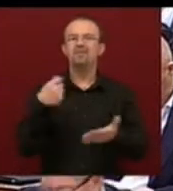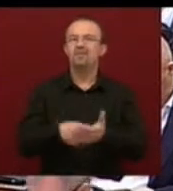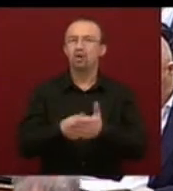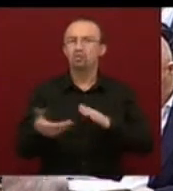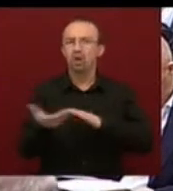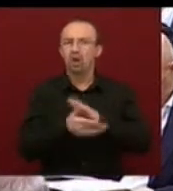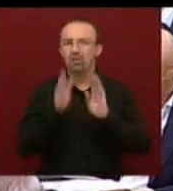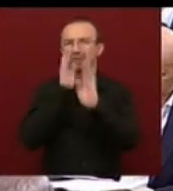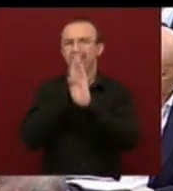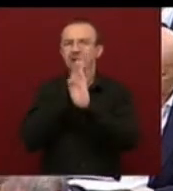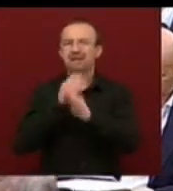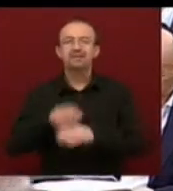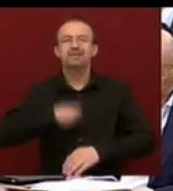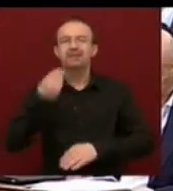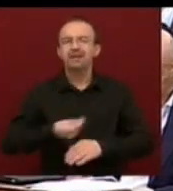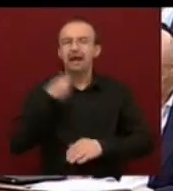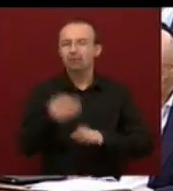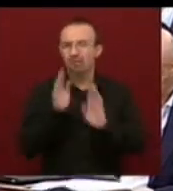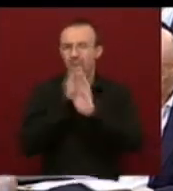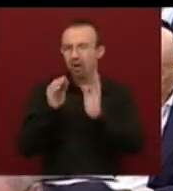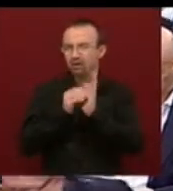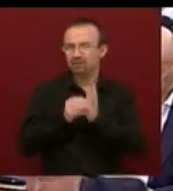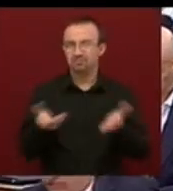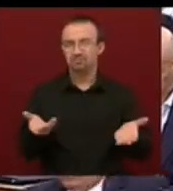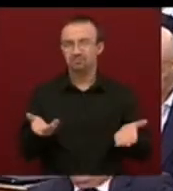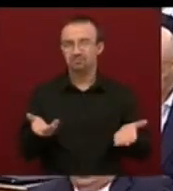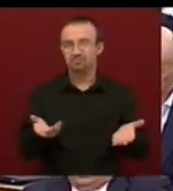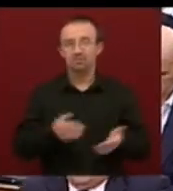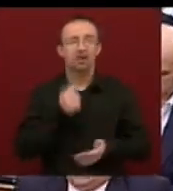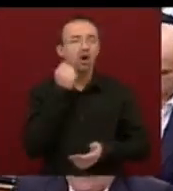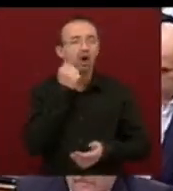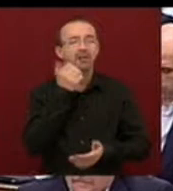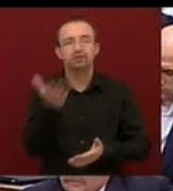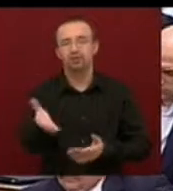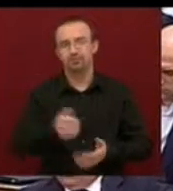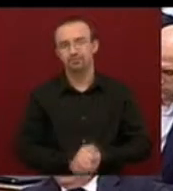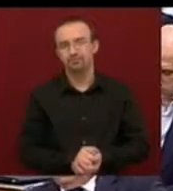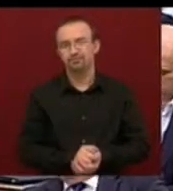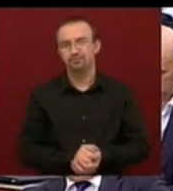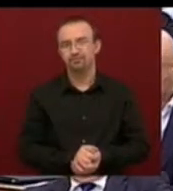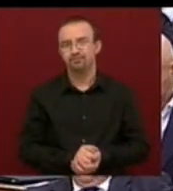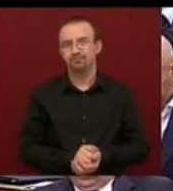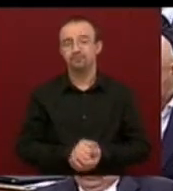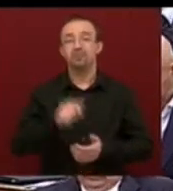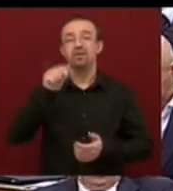rejtett diktátumaként beállítani. Hát ez teljesen hamis. Ez egy